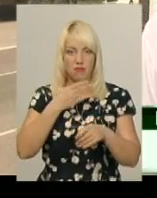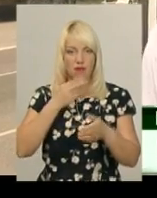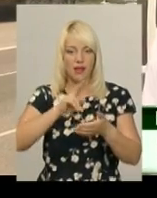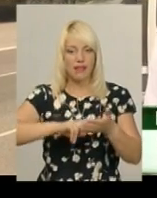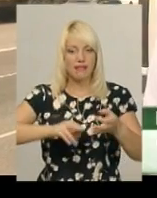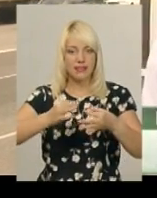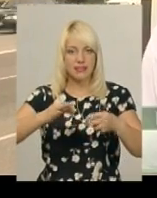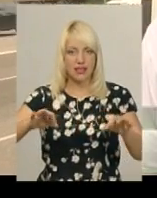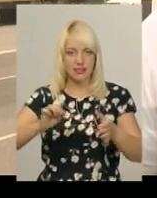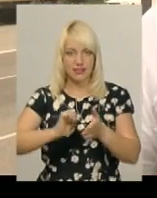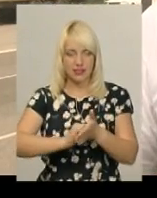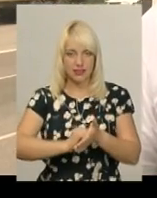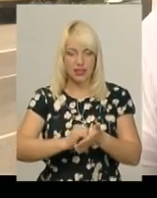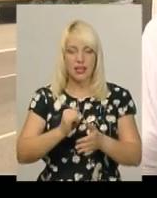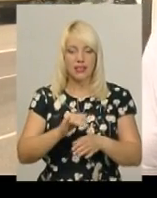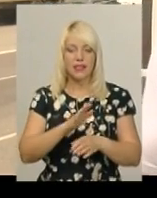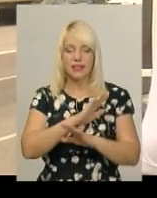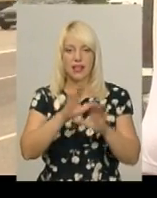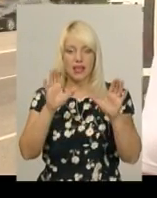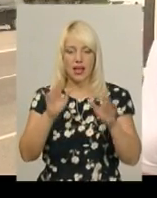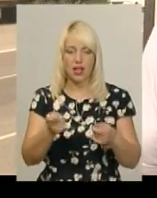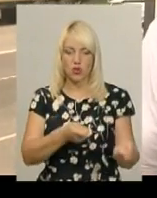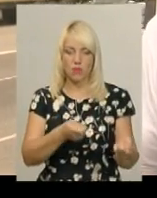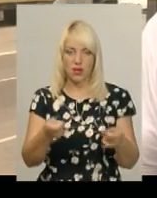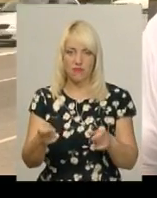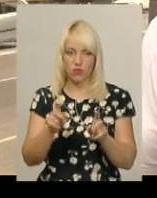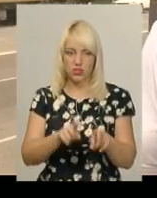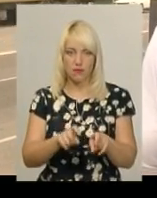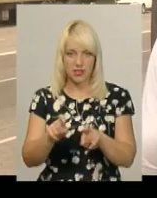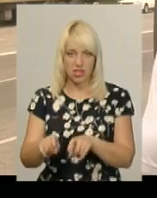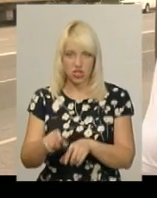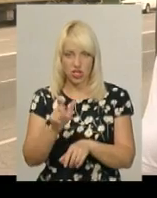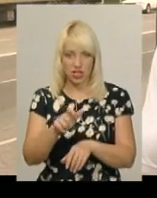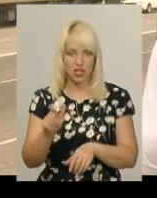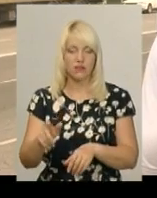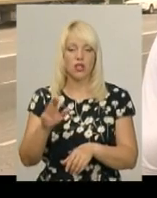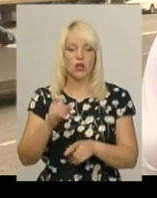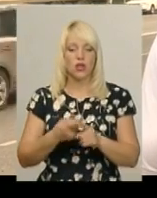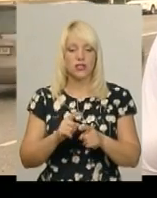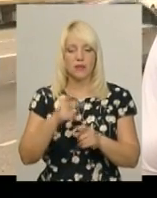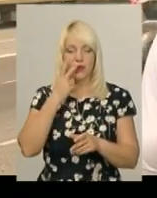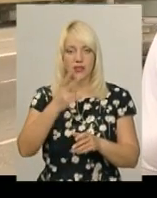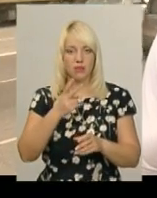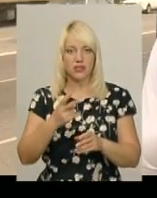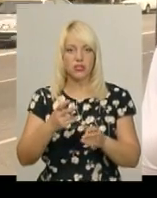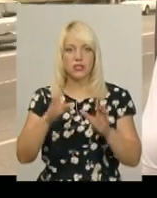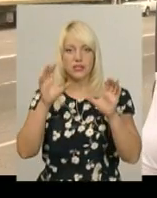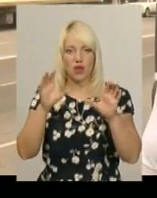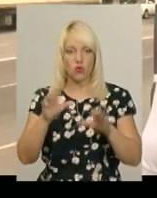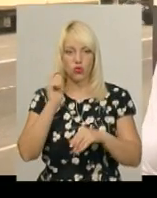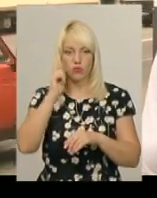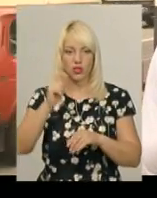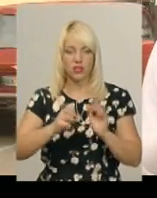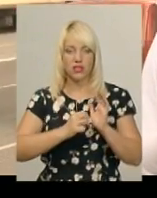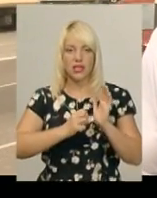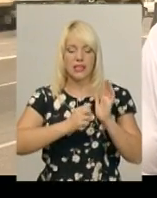здійснює перевезення пасажирів нелегально, За це передбачається штраф, згідно статті 164 Адміністративного кодиці України, від